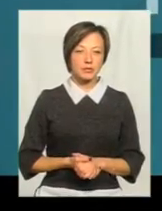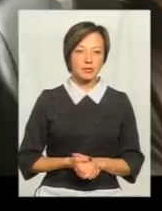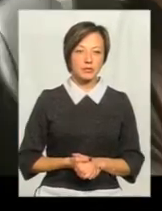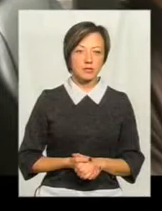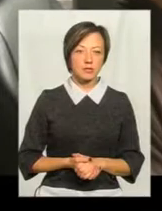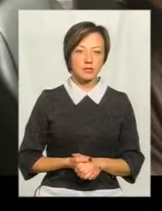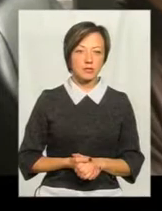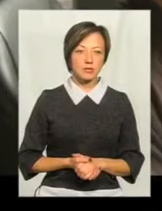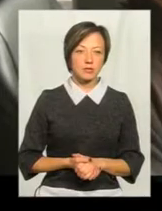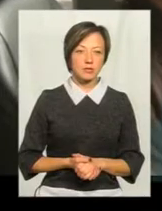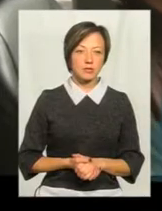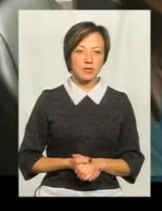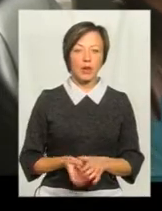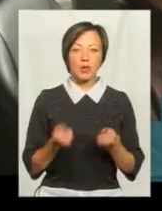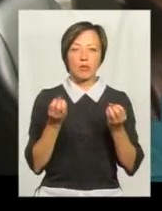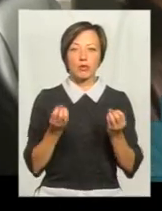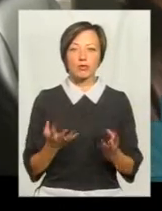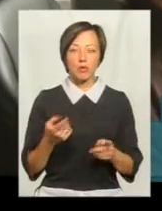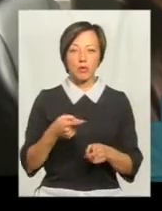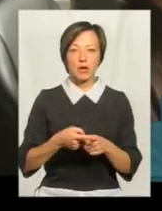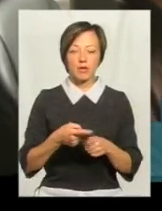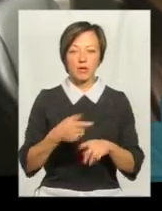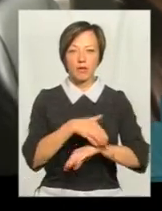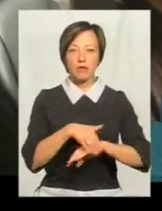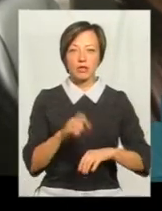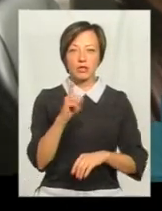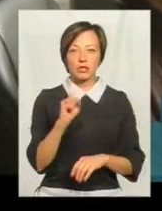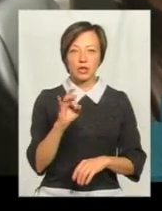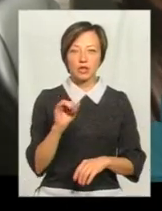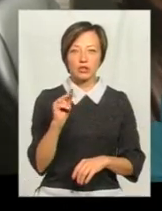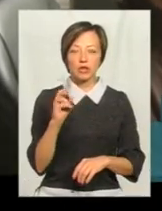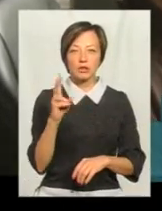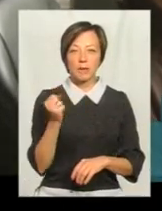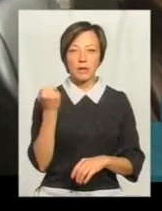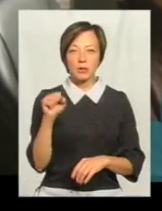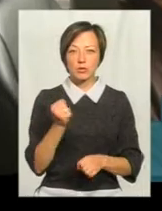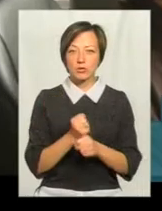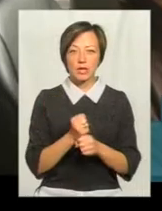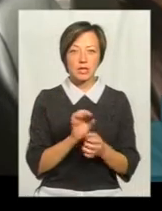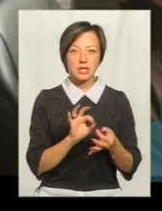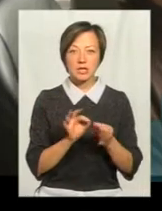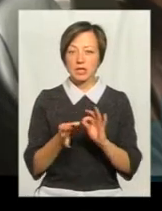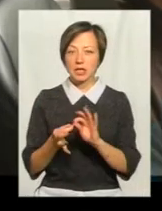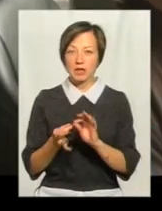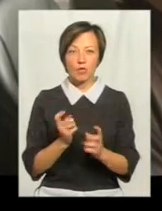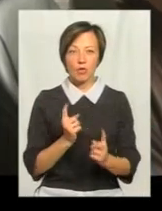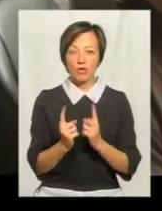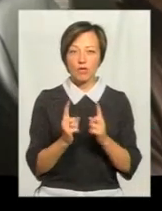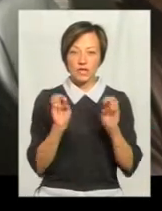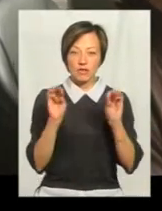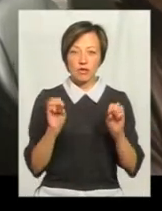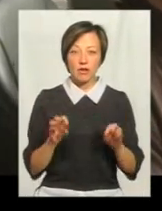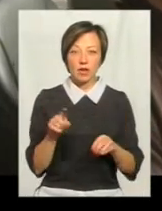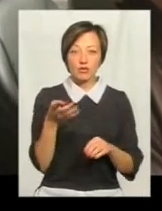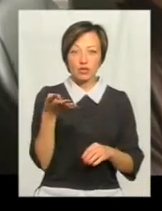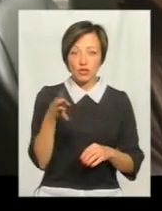З простого перехрестя вулиця Заречанська перемоги зробили такий складний проїзд світлофорами.